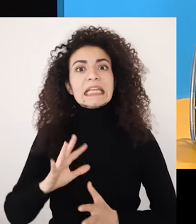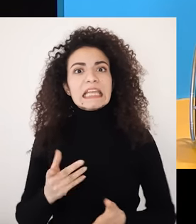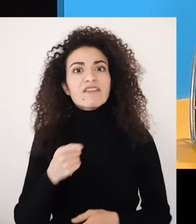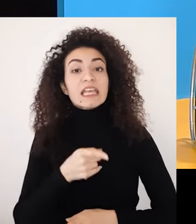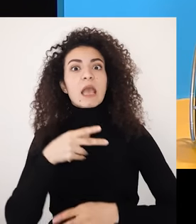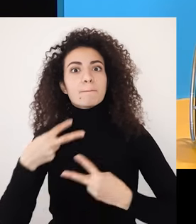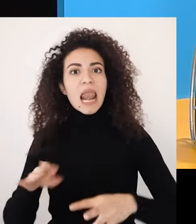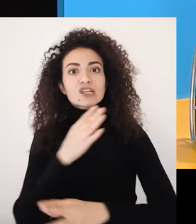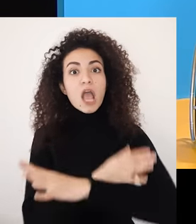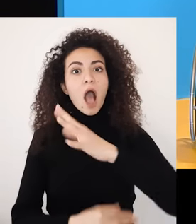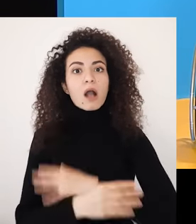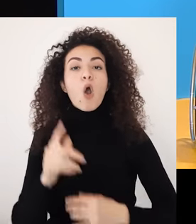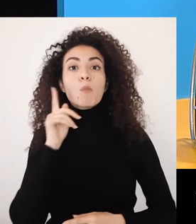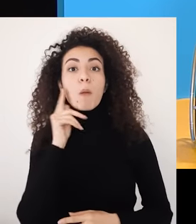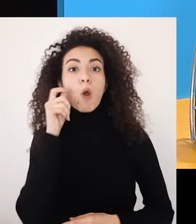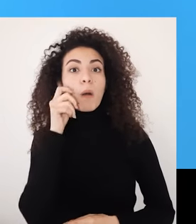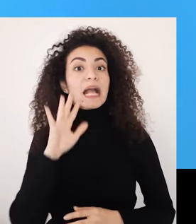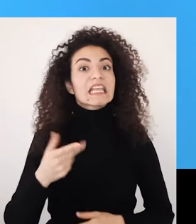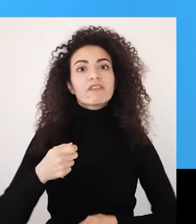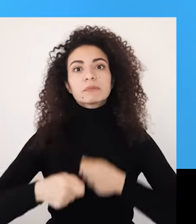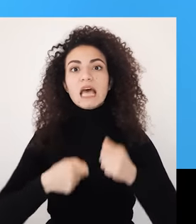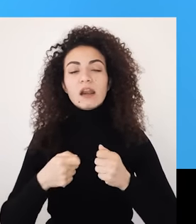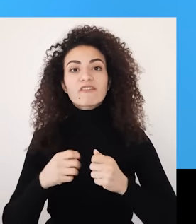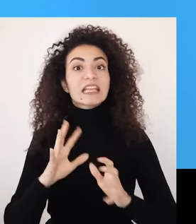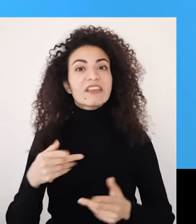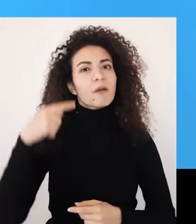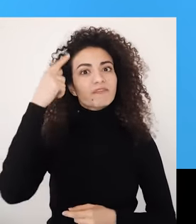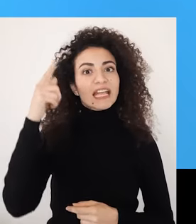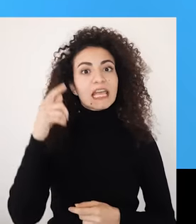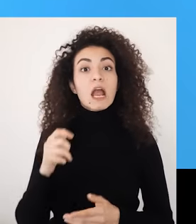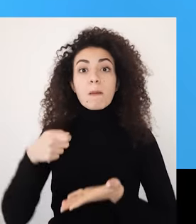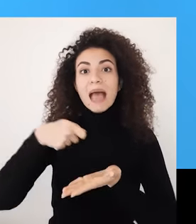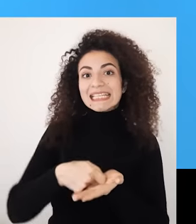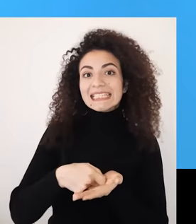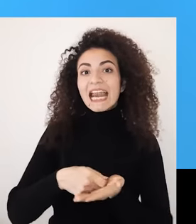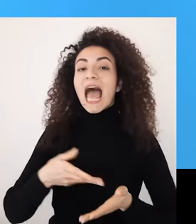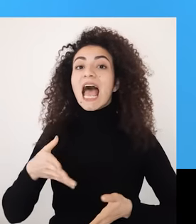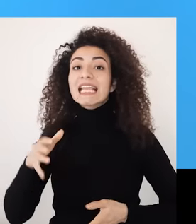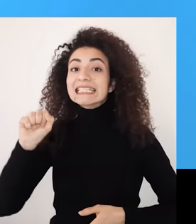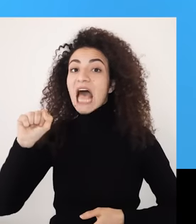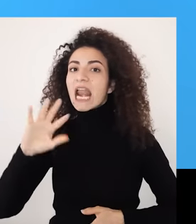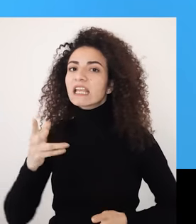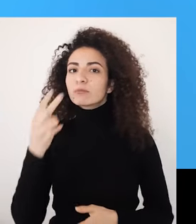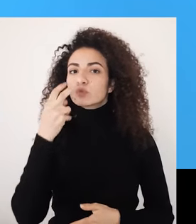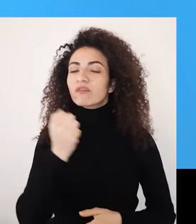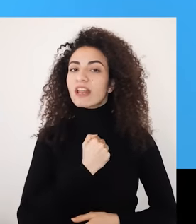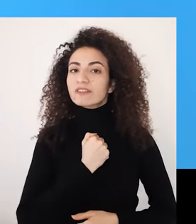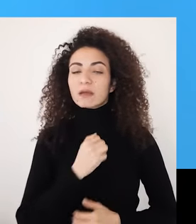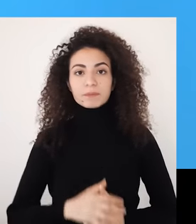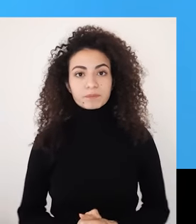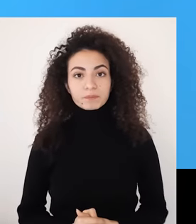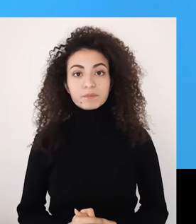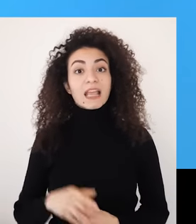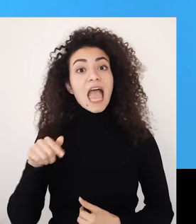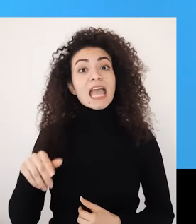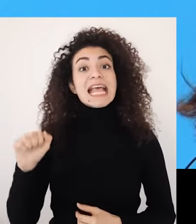تفاعلوا الأهل مع واقع إعاقته وما تنسوا أنه سارة شخصية وهمية مستوحى من عدد من القصص